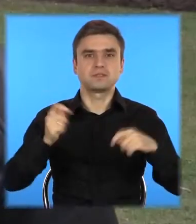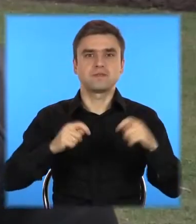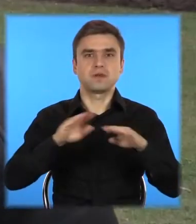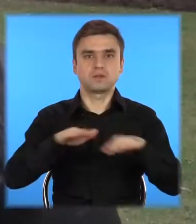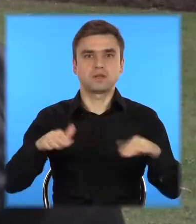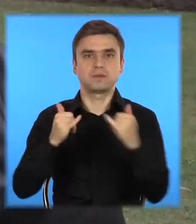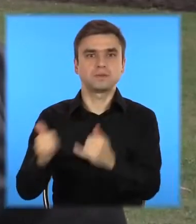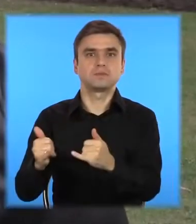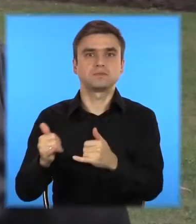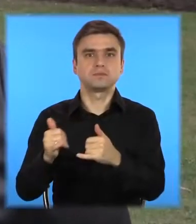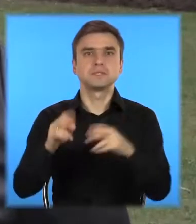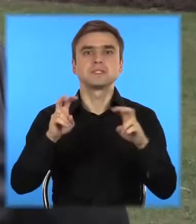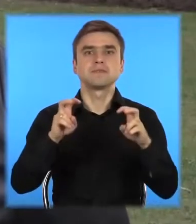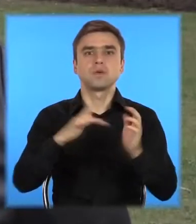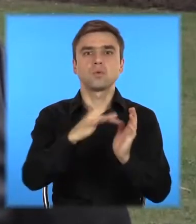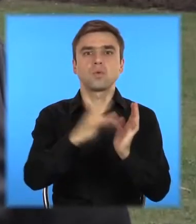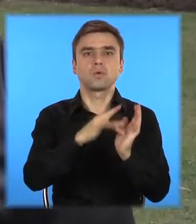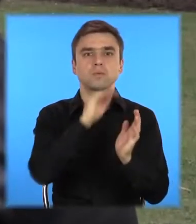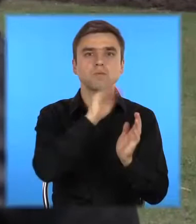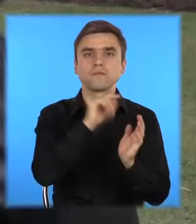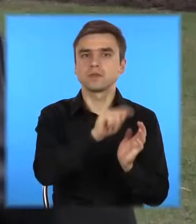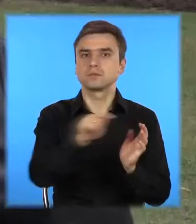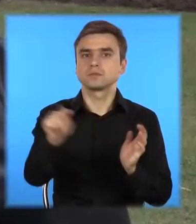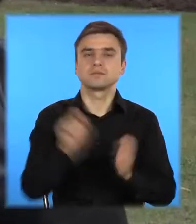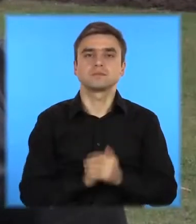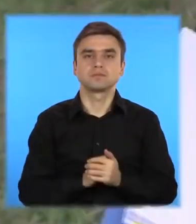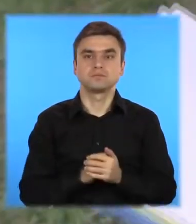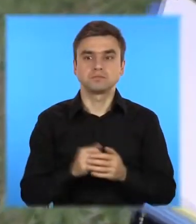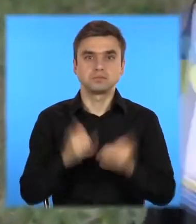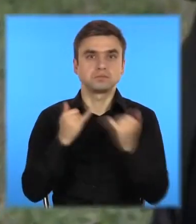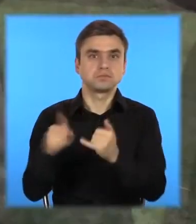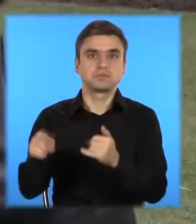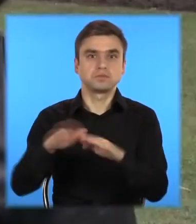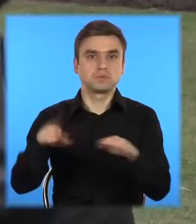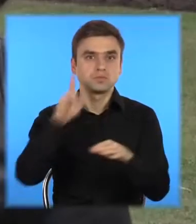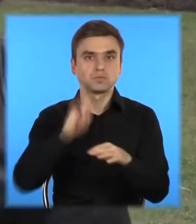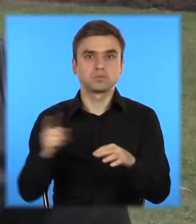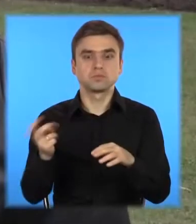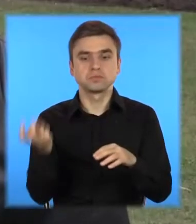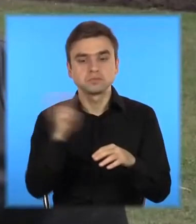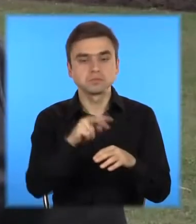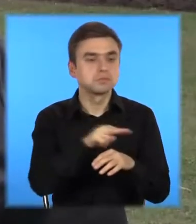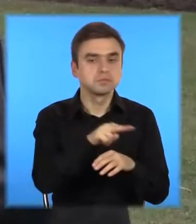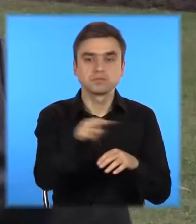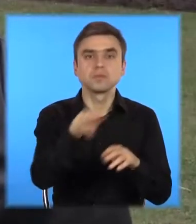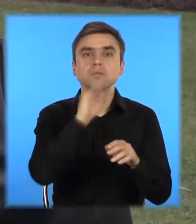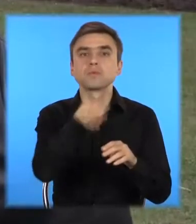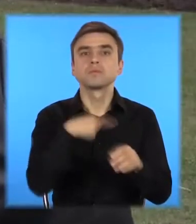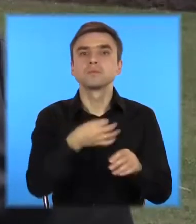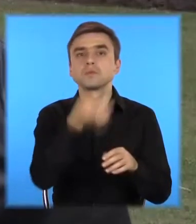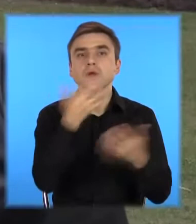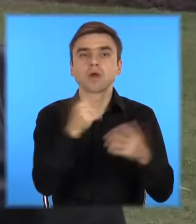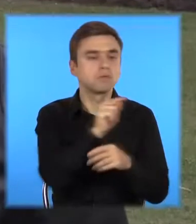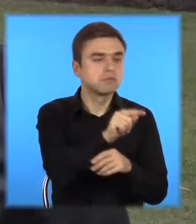фестиваль дає дітям можливість спробувати себе у різних професіях і обрати з різномоїця професії саме ту